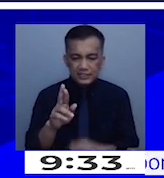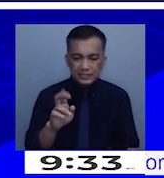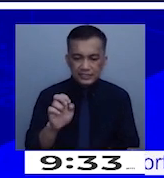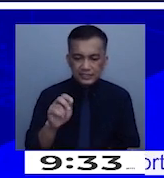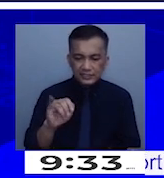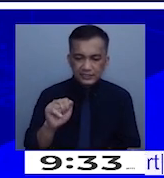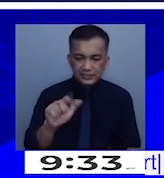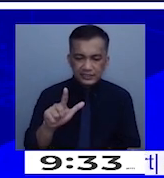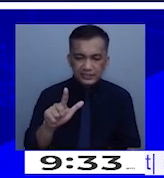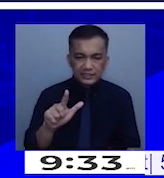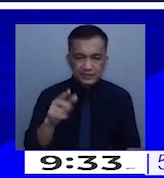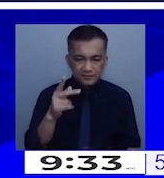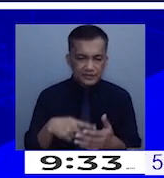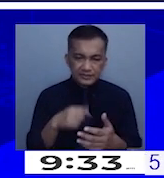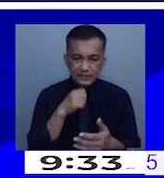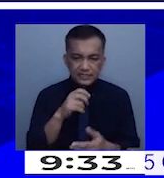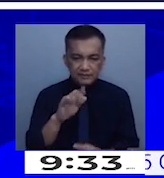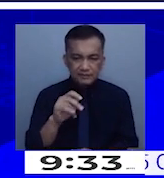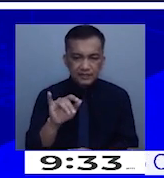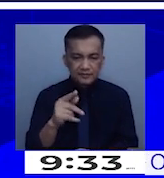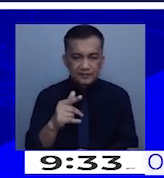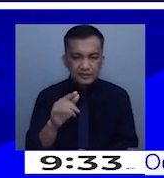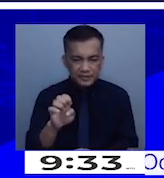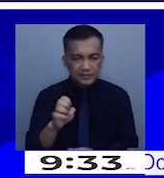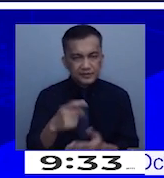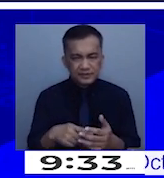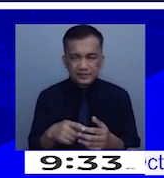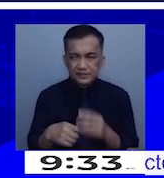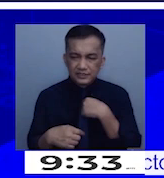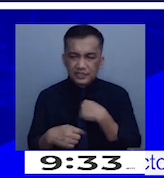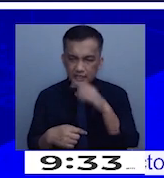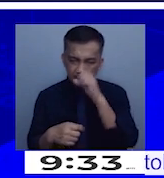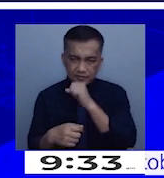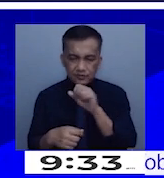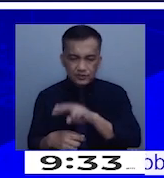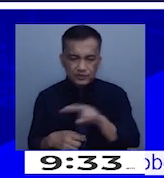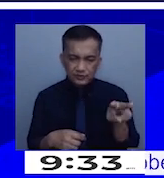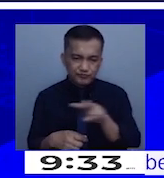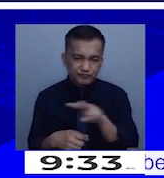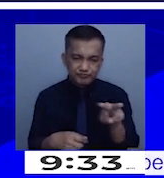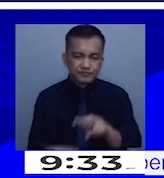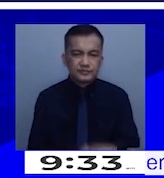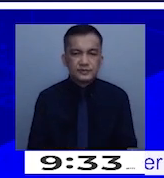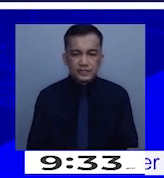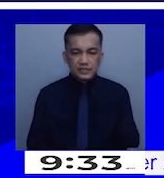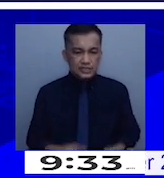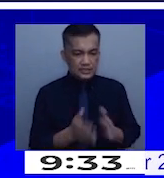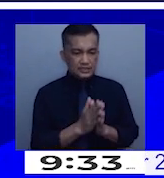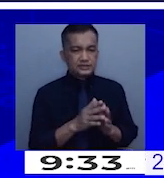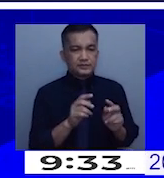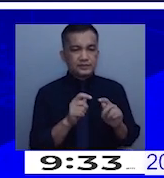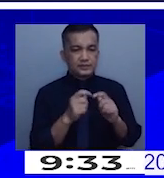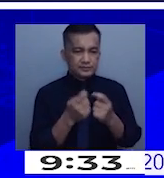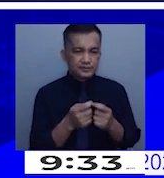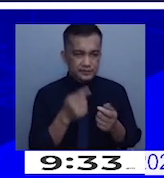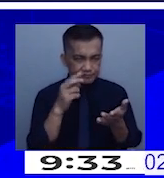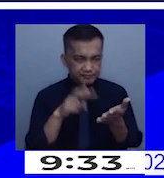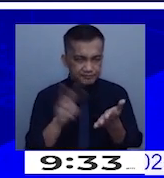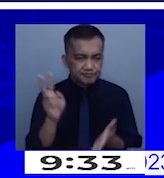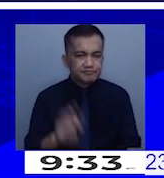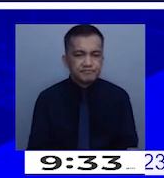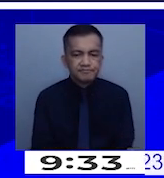nasa screen ko ngayon, hindi yung farm gate price. Pero alam ko mga nasa 22 pesos yata. But I will ask my team to verify. Thank you.